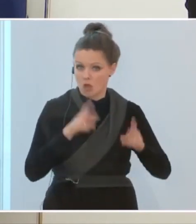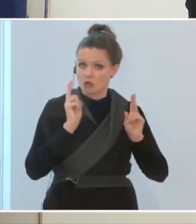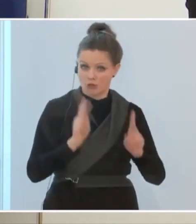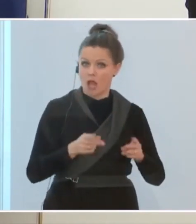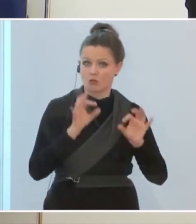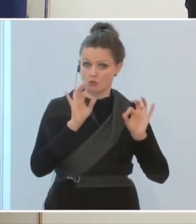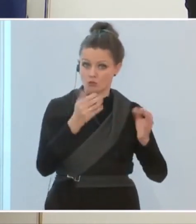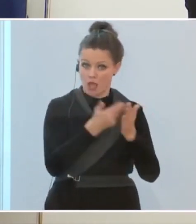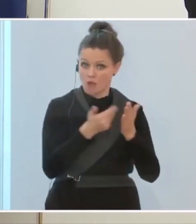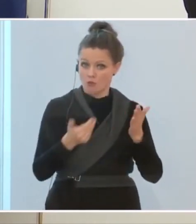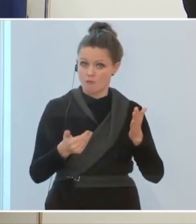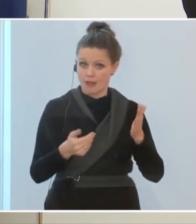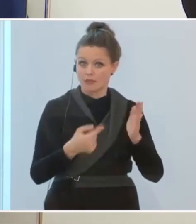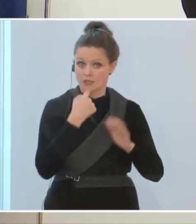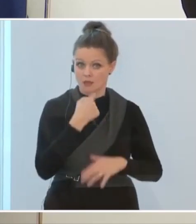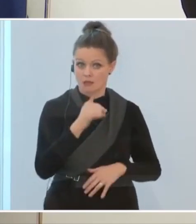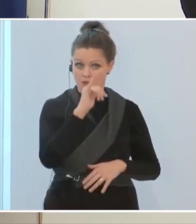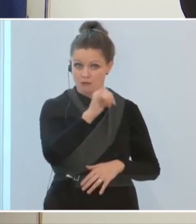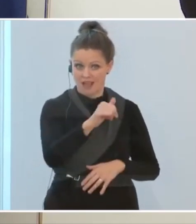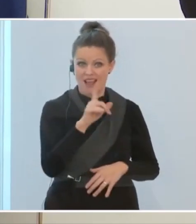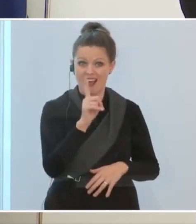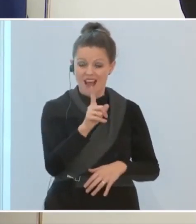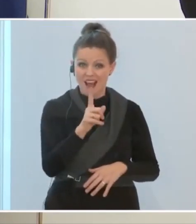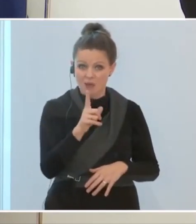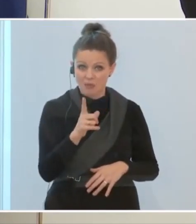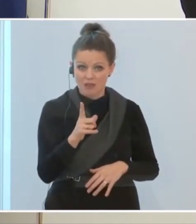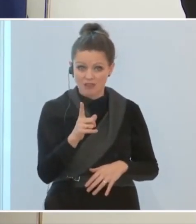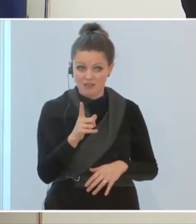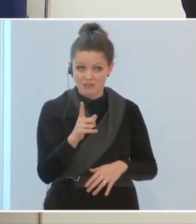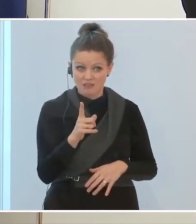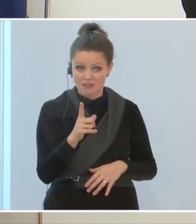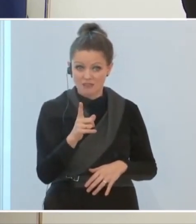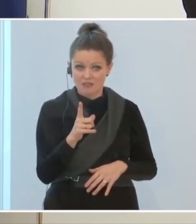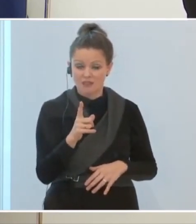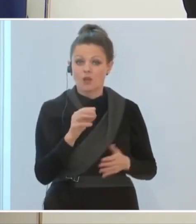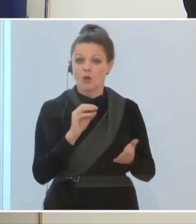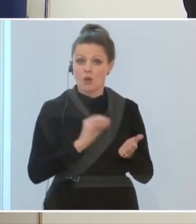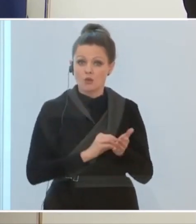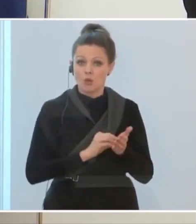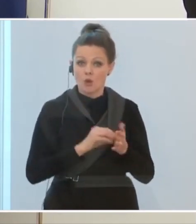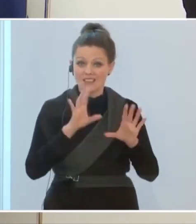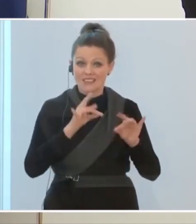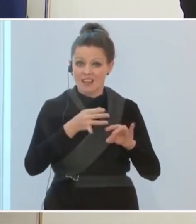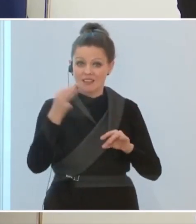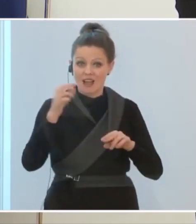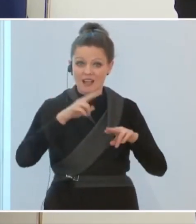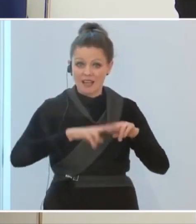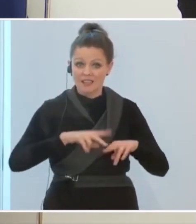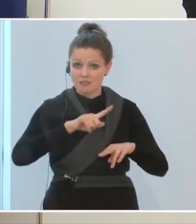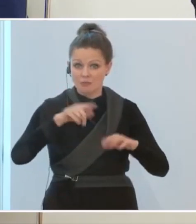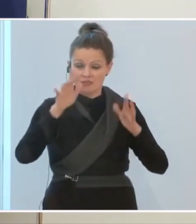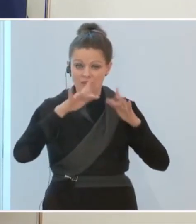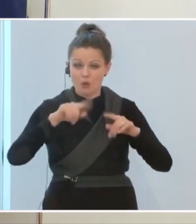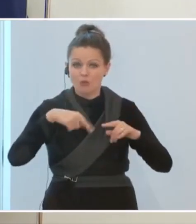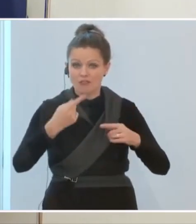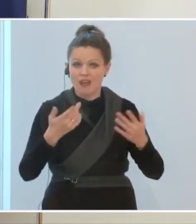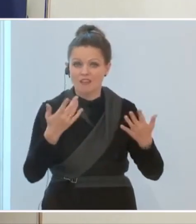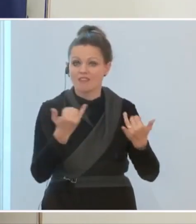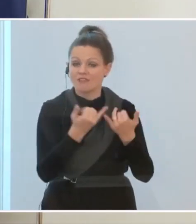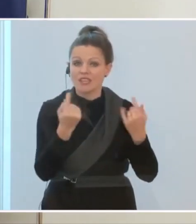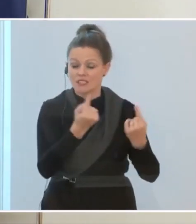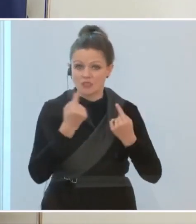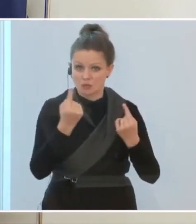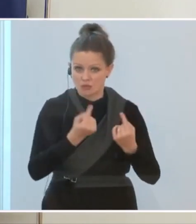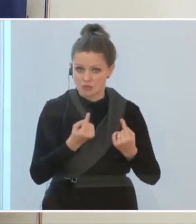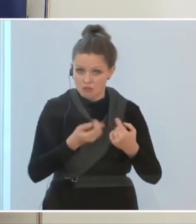argumentieren. Die Frage ist nur, was spielt sich dann dort in den letzten verbleibenden zehn Tagen vor Weihnachten ab und ist dann dort